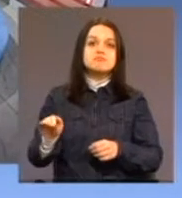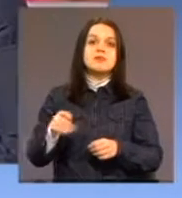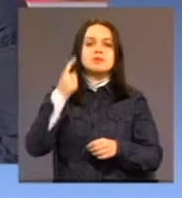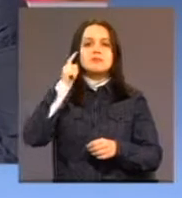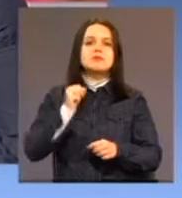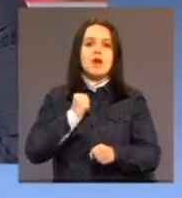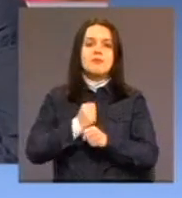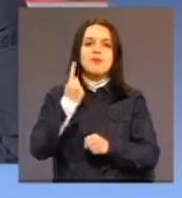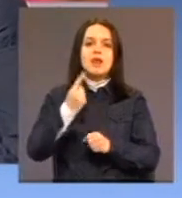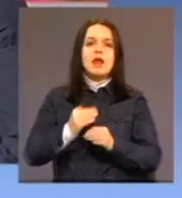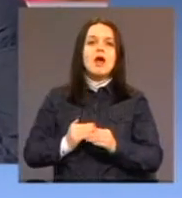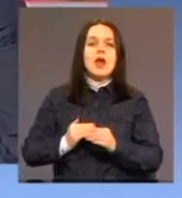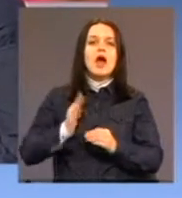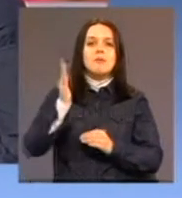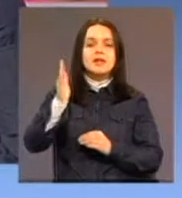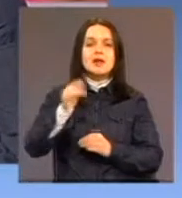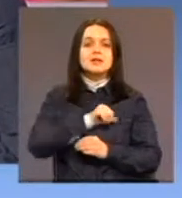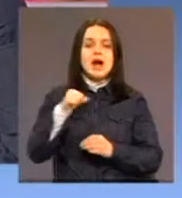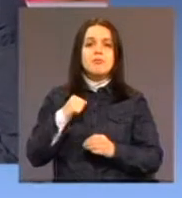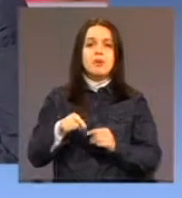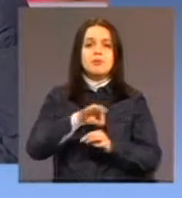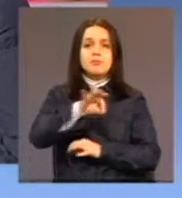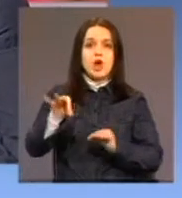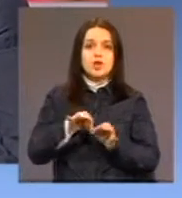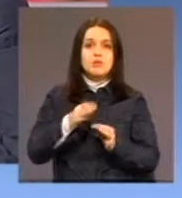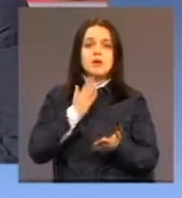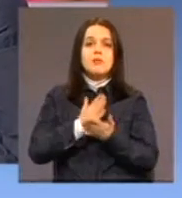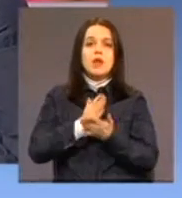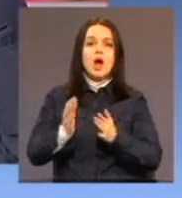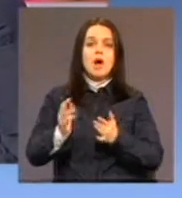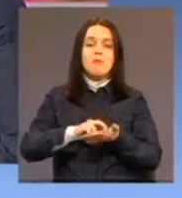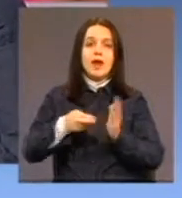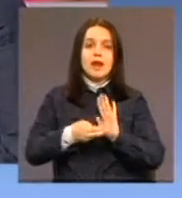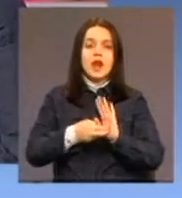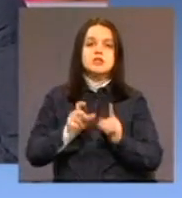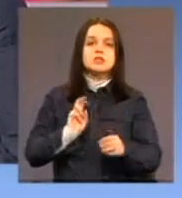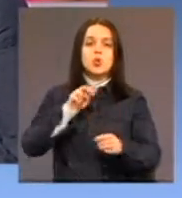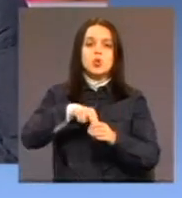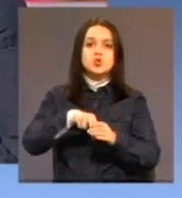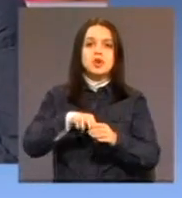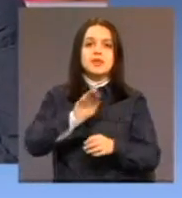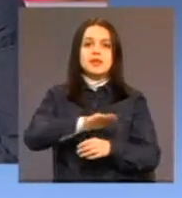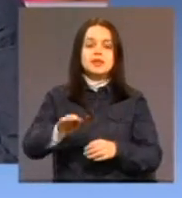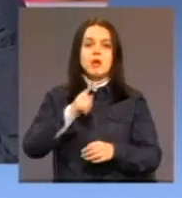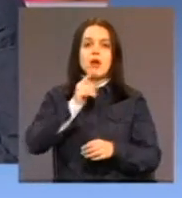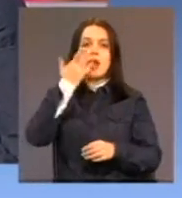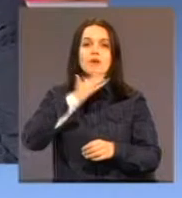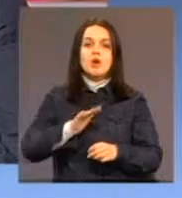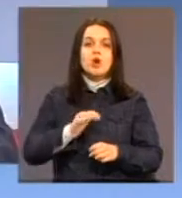Samim projektom je bilo predviđeno da se uključe i djeca koja nemaju poteškoća u razvoju.